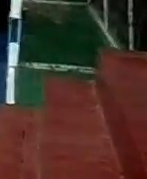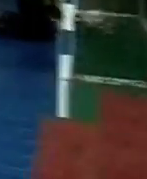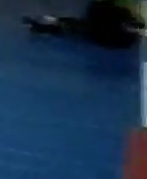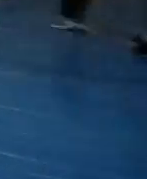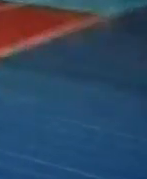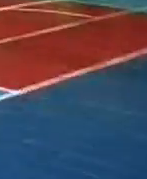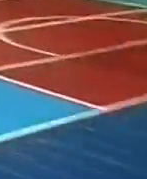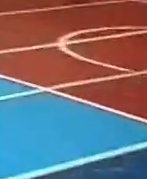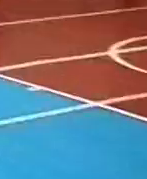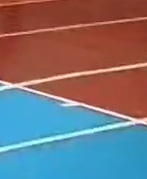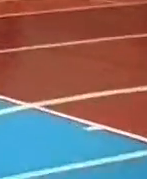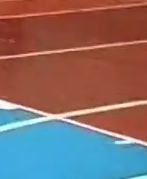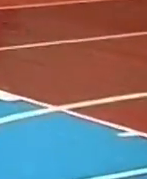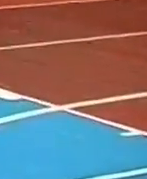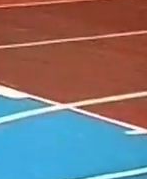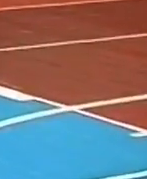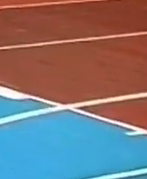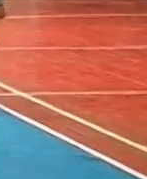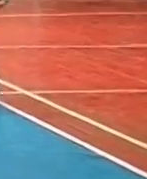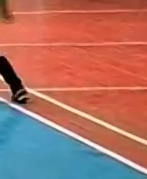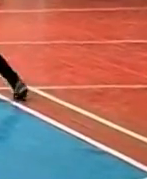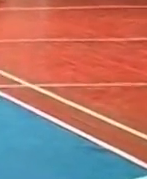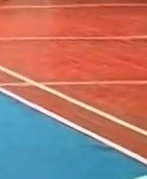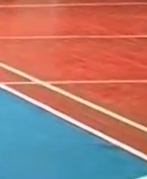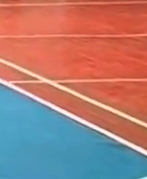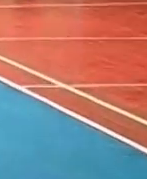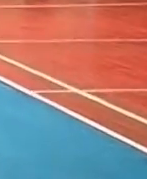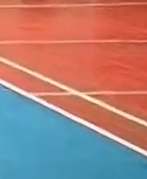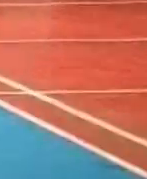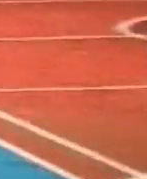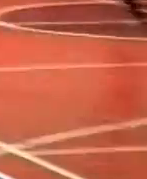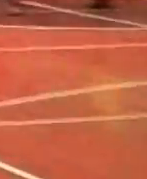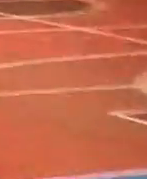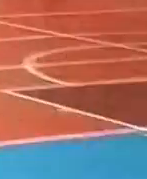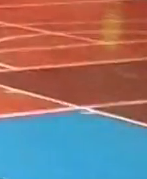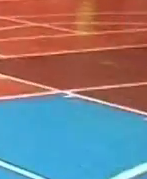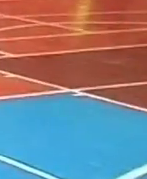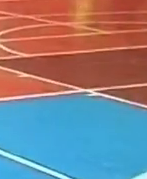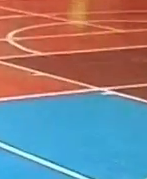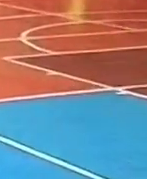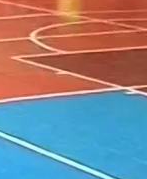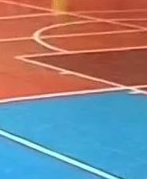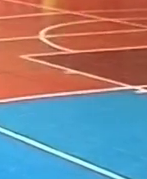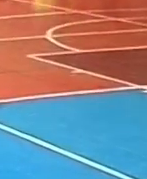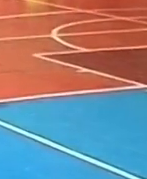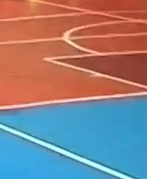народження. Учасниками турніру стали три команди з нашого міста і гості з Олександрії, Комсомольська та Черкас.